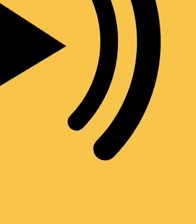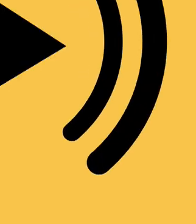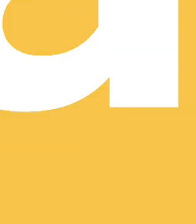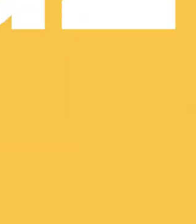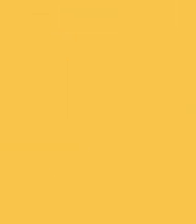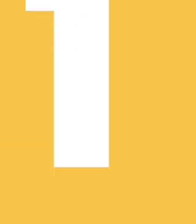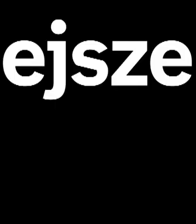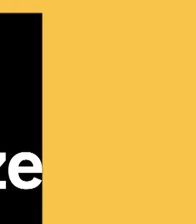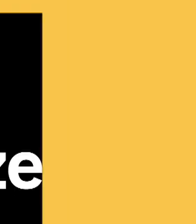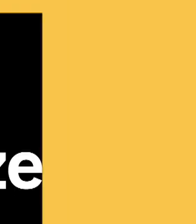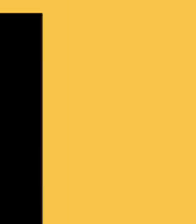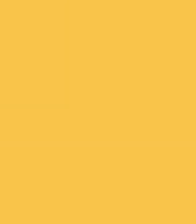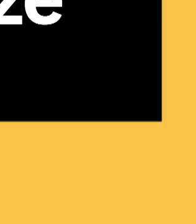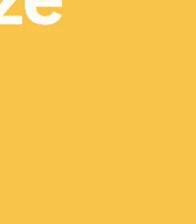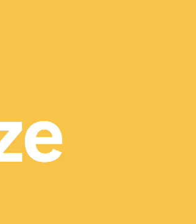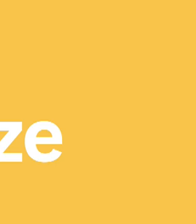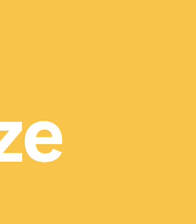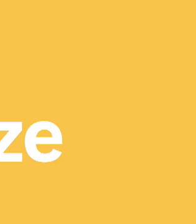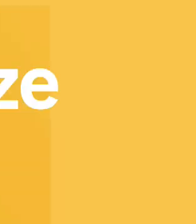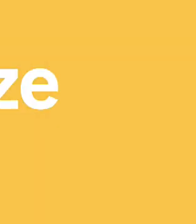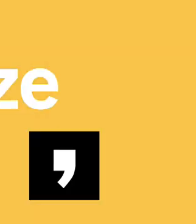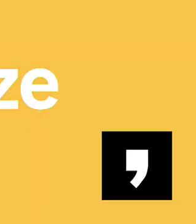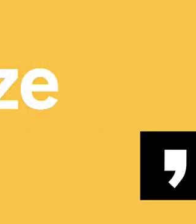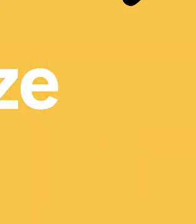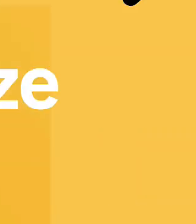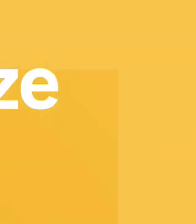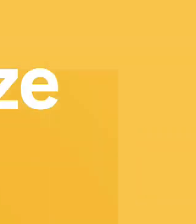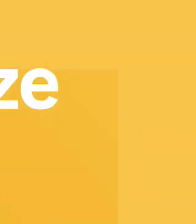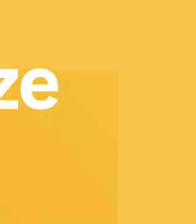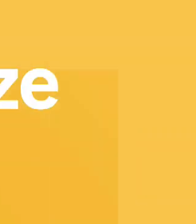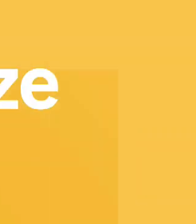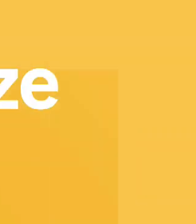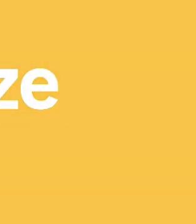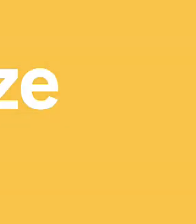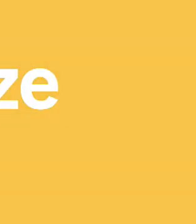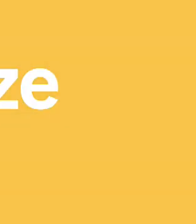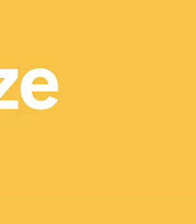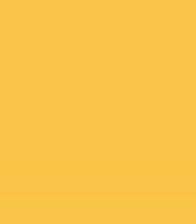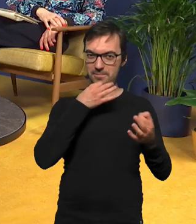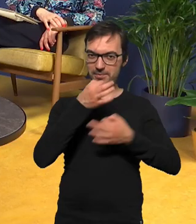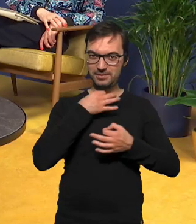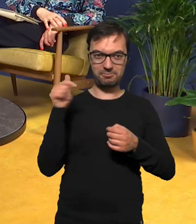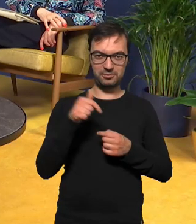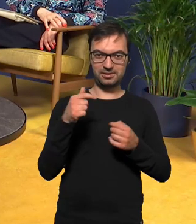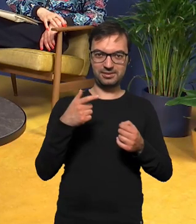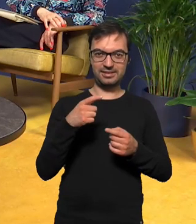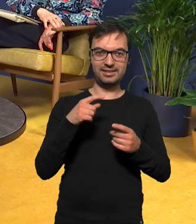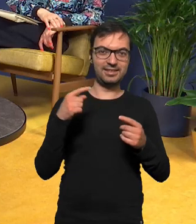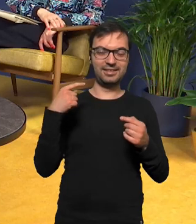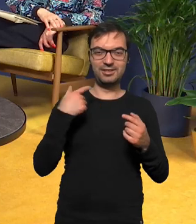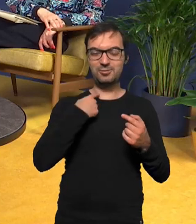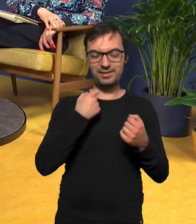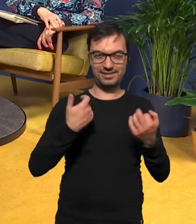tak to więcej nie rozumiem a ważne i najważniejsze to jest jakiś quiz będą musiały grać na jakiś śmiesznych